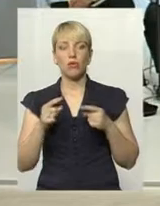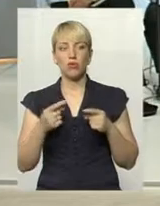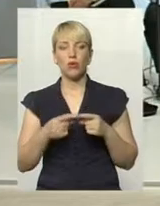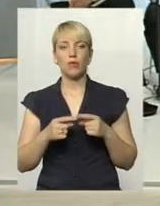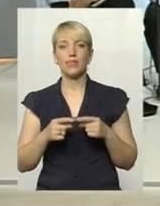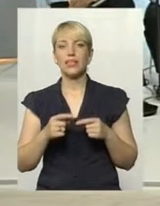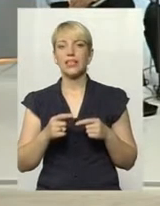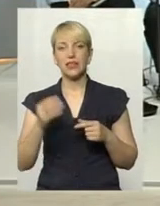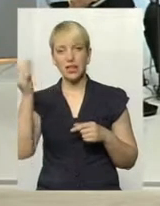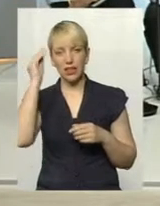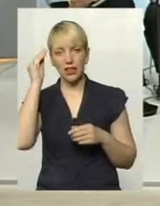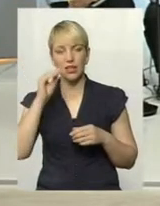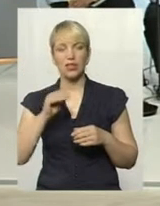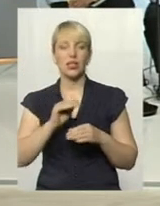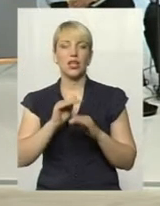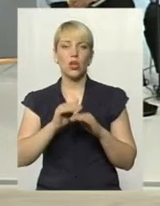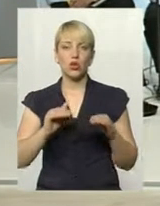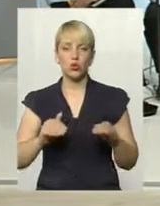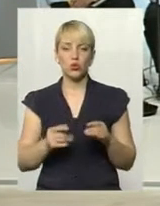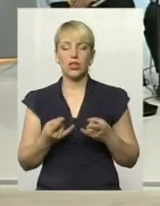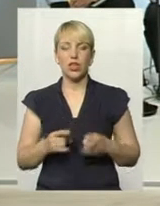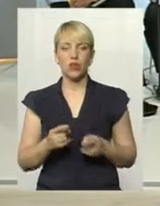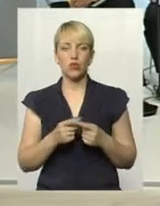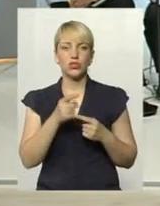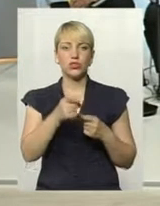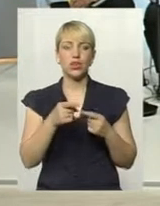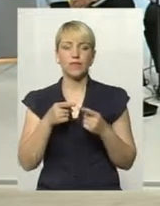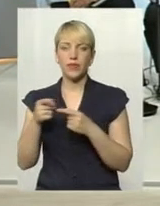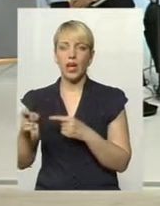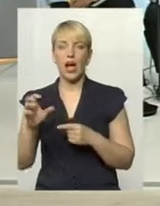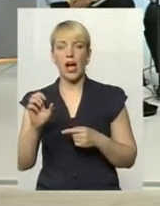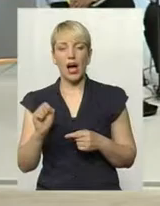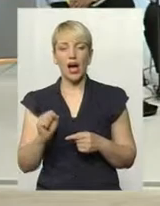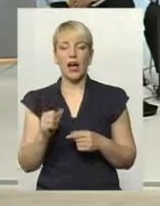народжуються на периферії, а вже огранку їм дає обласний центр,